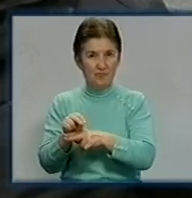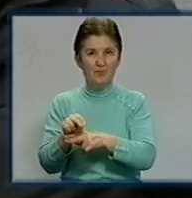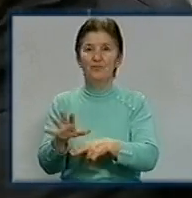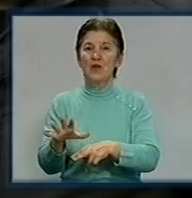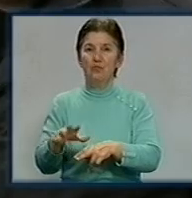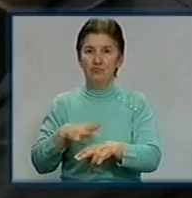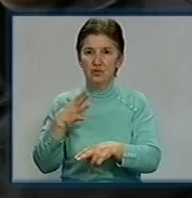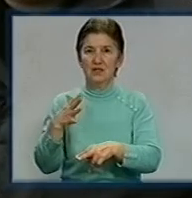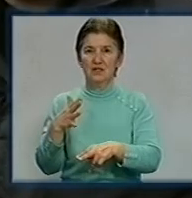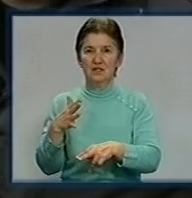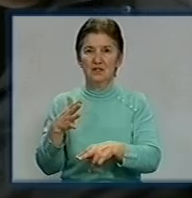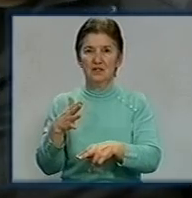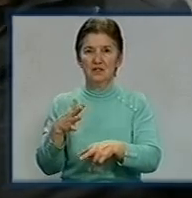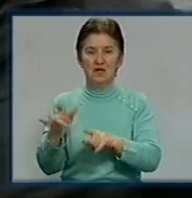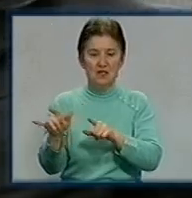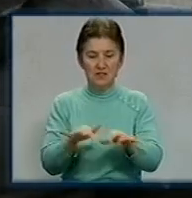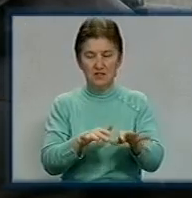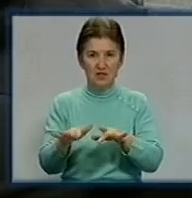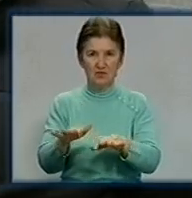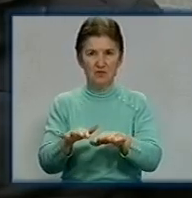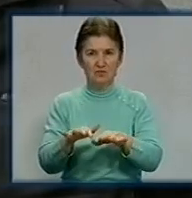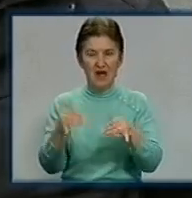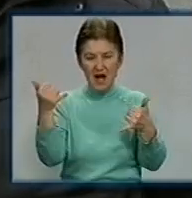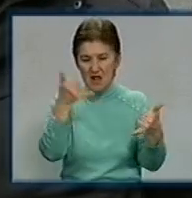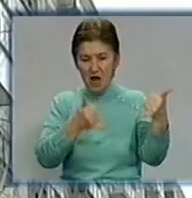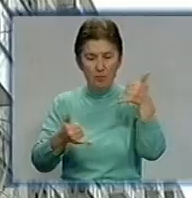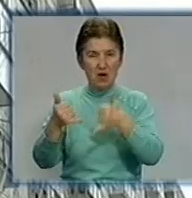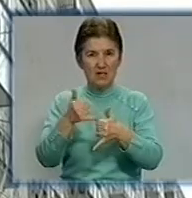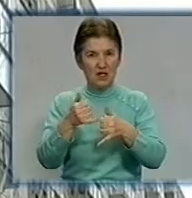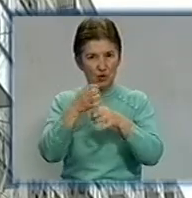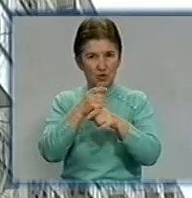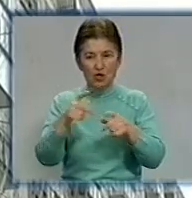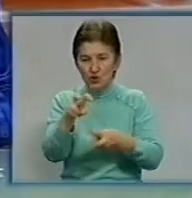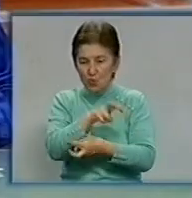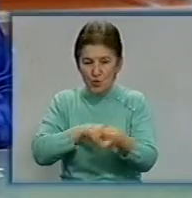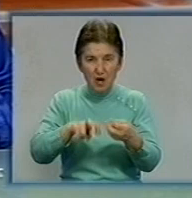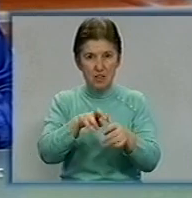задіяна кабельна лабораторія, яка відшукала місто пошкодження.